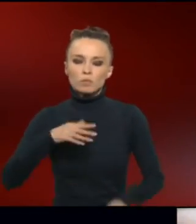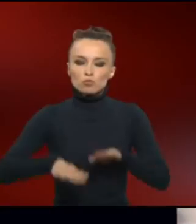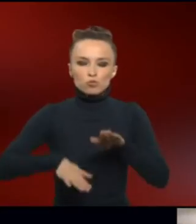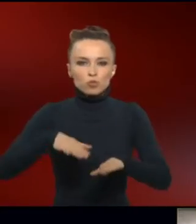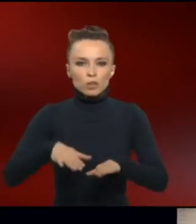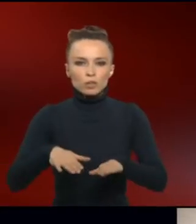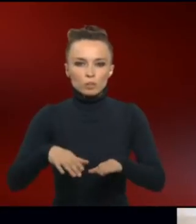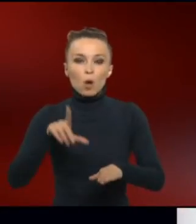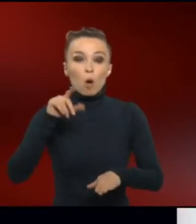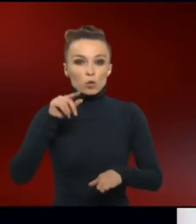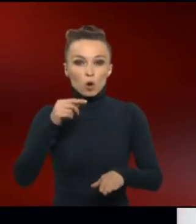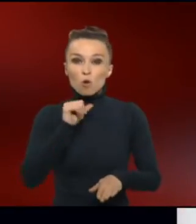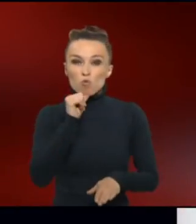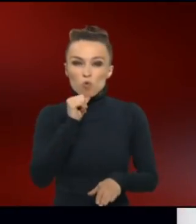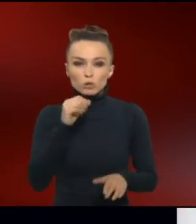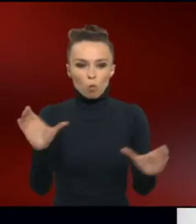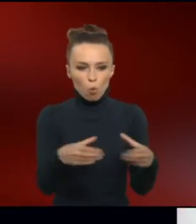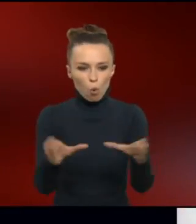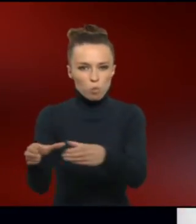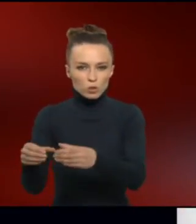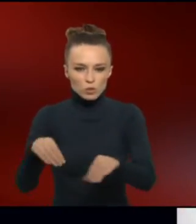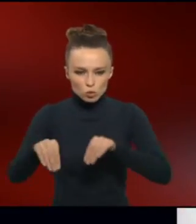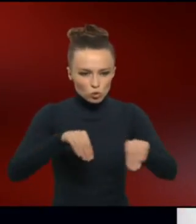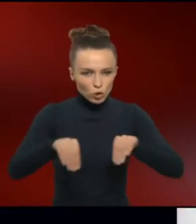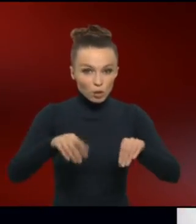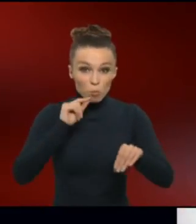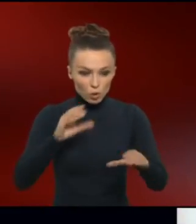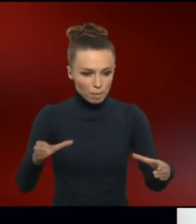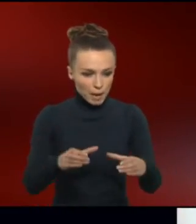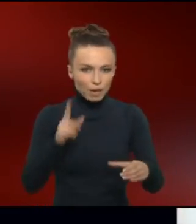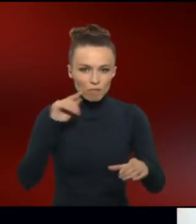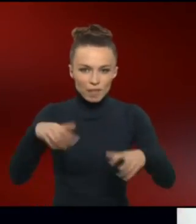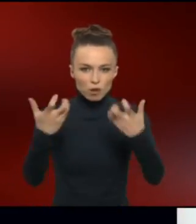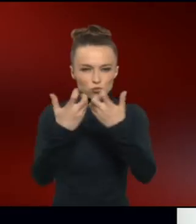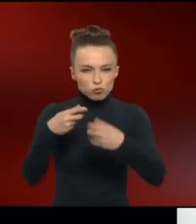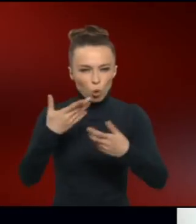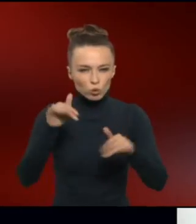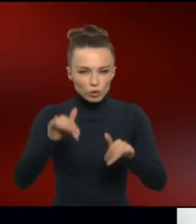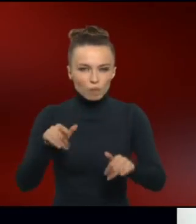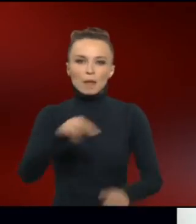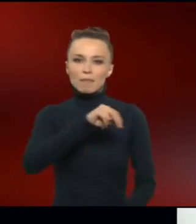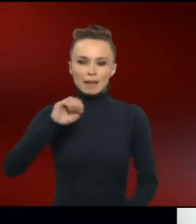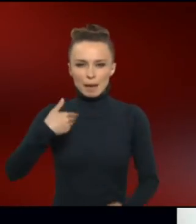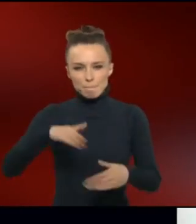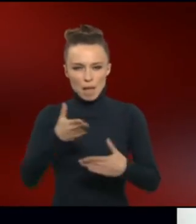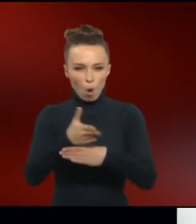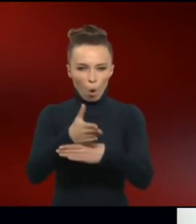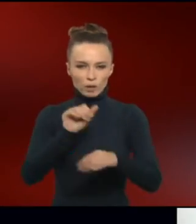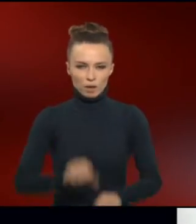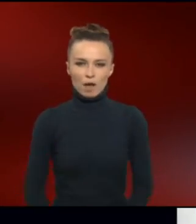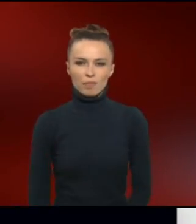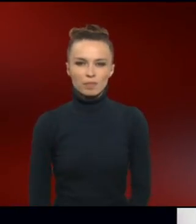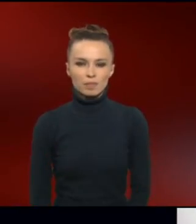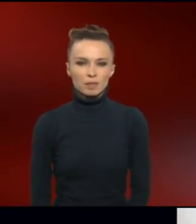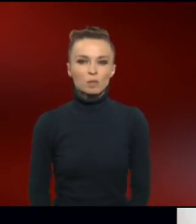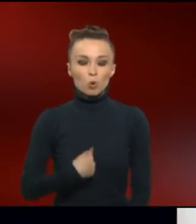Nüsse in mehrere kleine Gruppen. Wenn die Menge auf diese Weise strukturiert ist, kann sich Nahat besser orientieren. Ich nehme auch